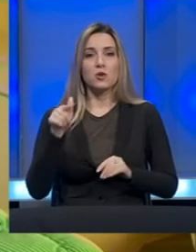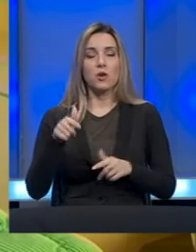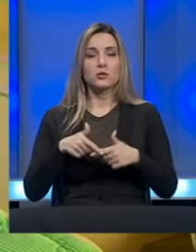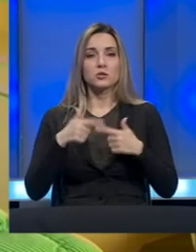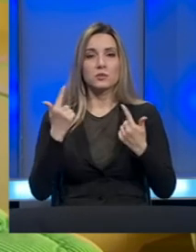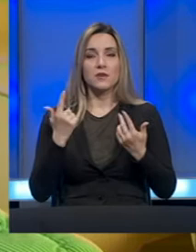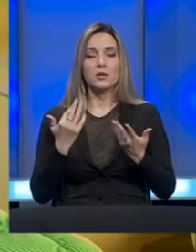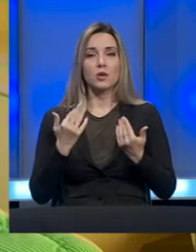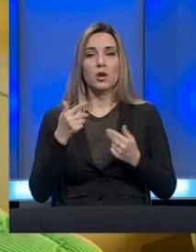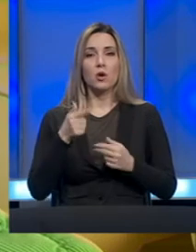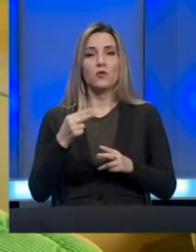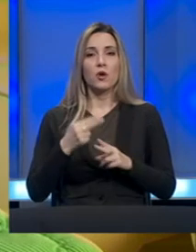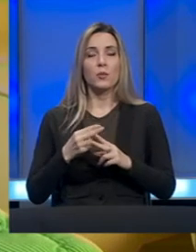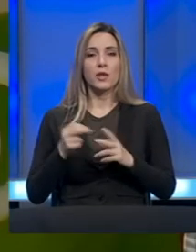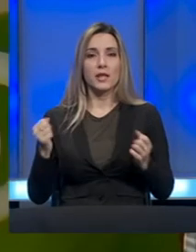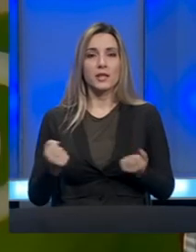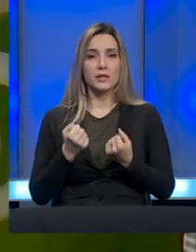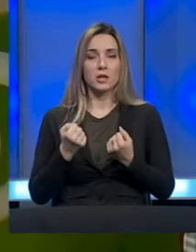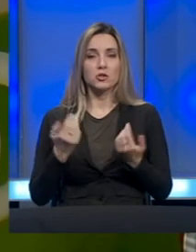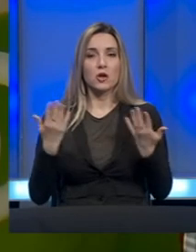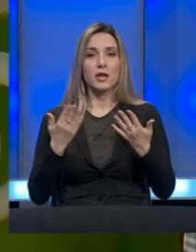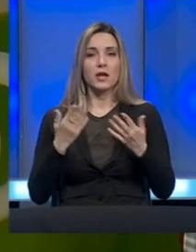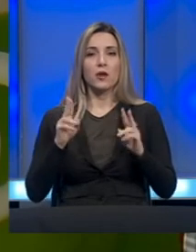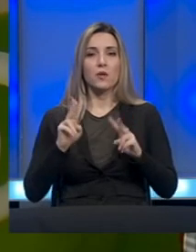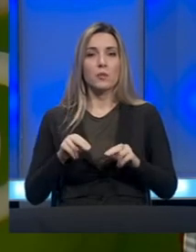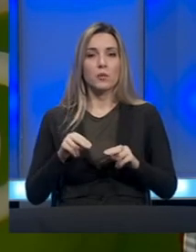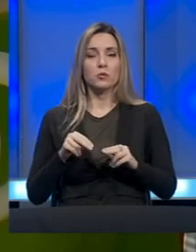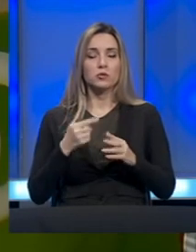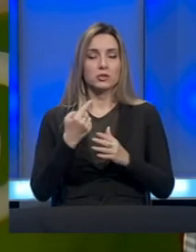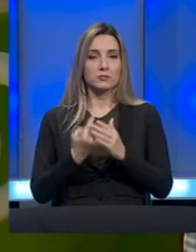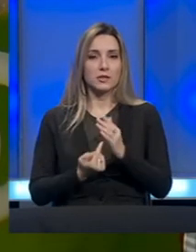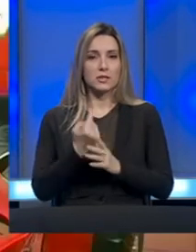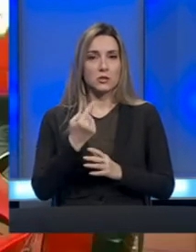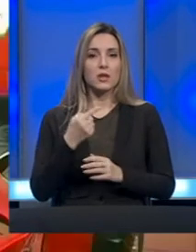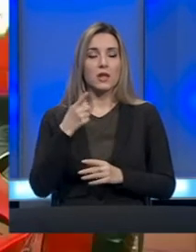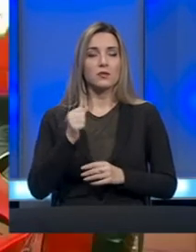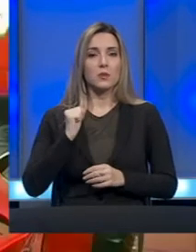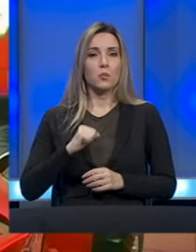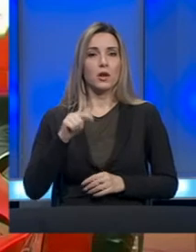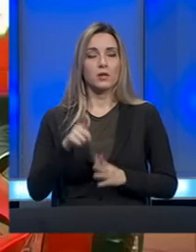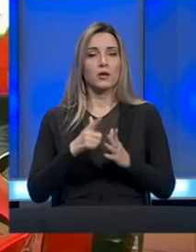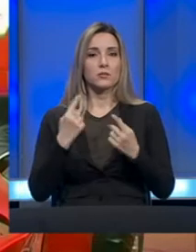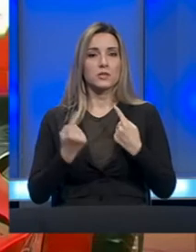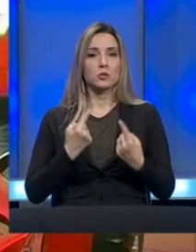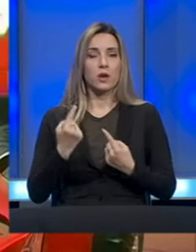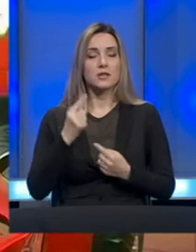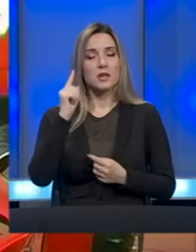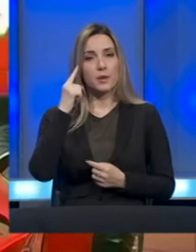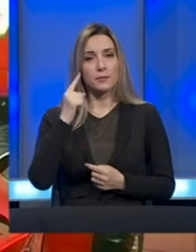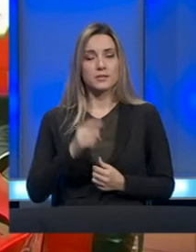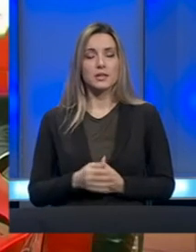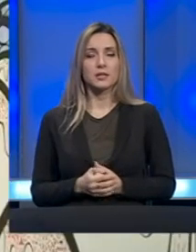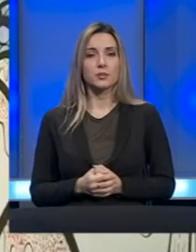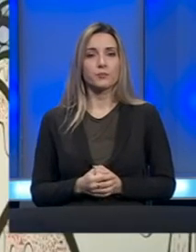koliko je ovo oboljenje teško i kada je moguć izhod. Tako da vi morate u takvim situacijama misliti